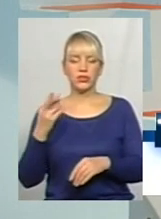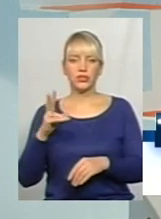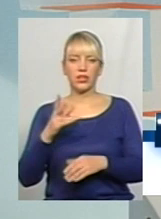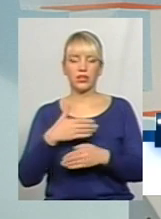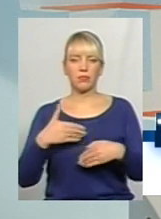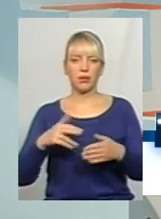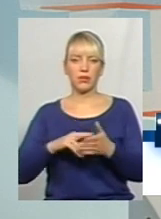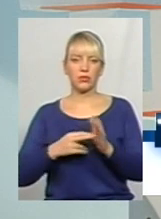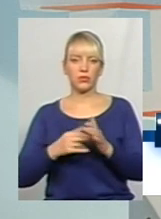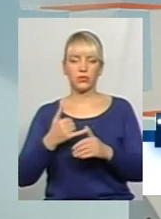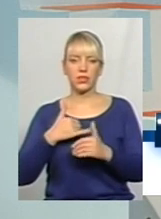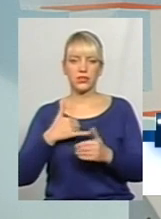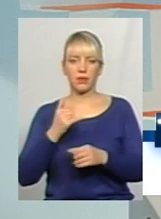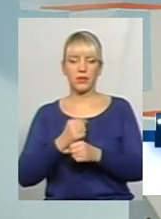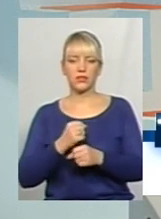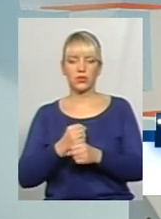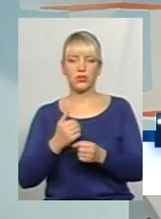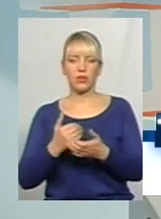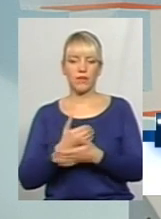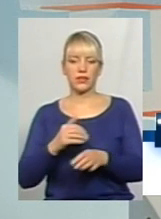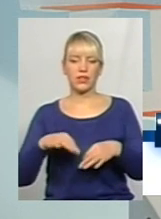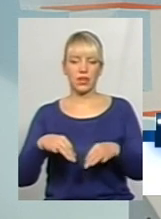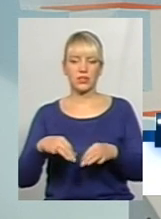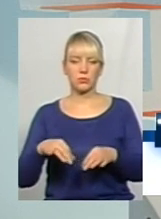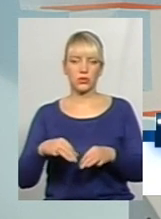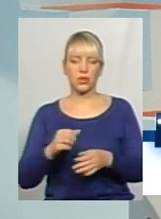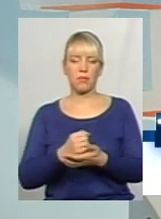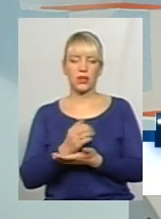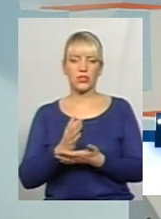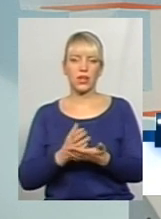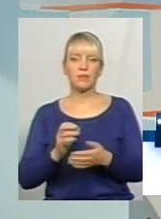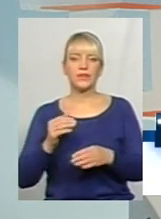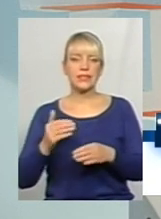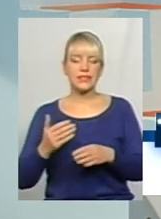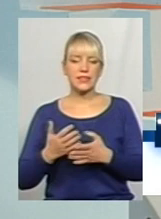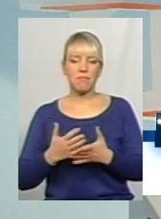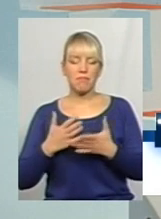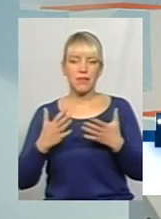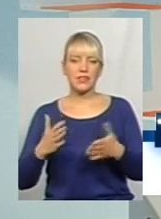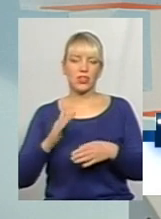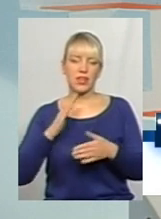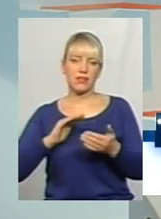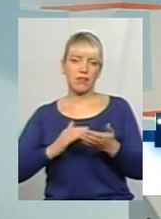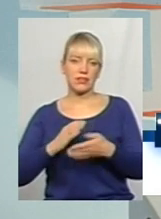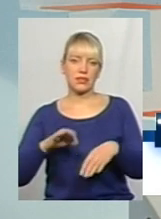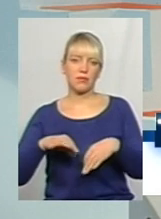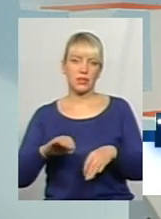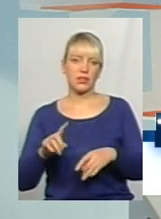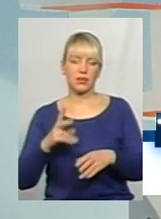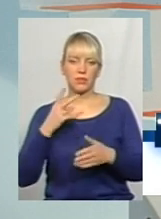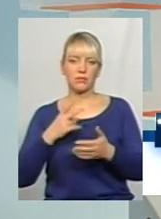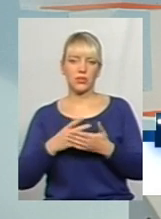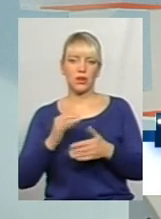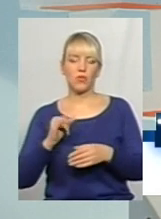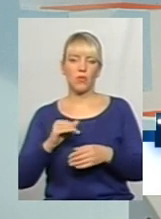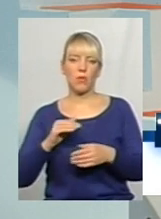плануємо, в нас запрацює нова транспортна мережа вже з більш якісним транспортом, який ми передбачаємо по маршрутах.